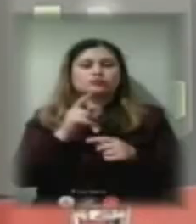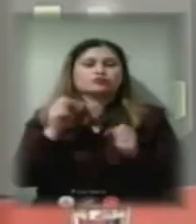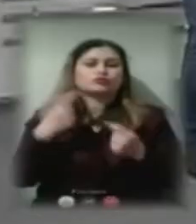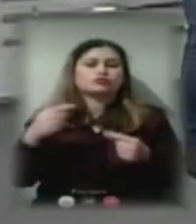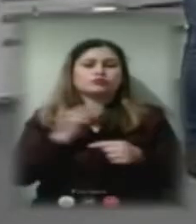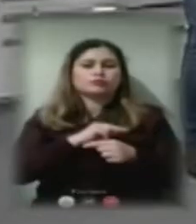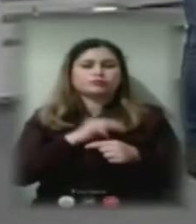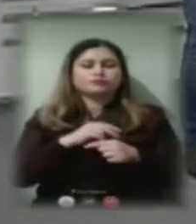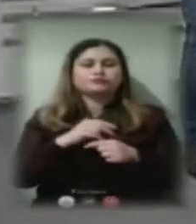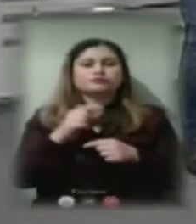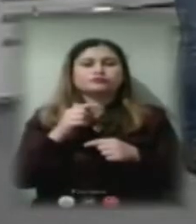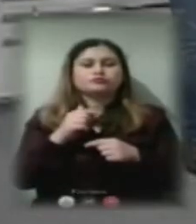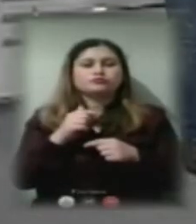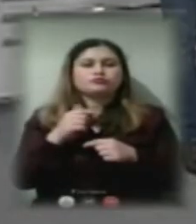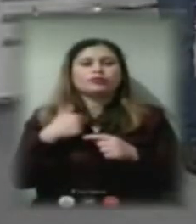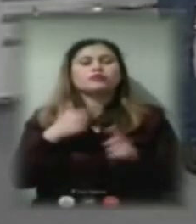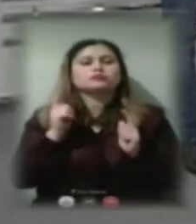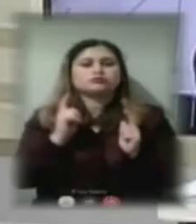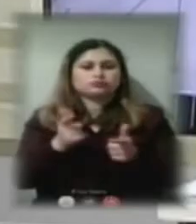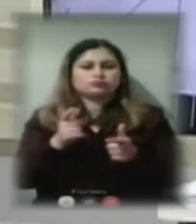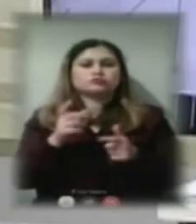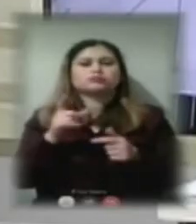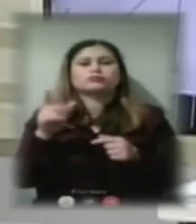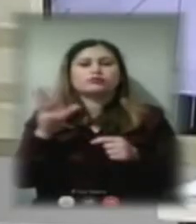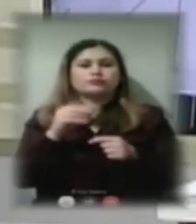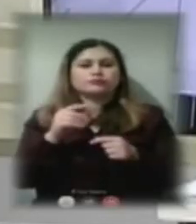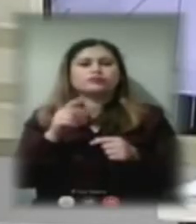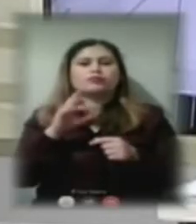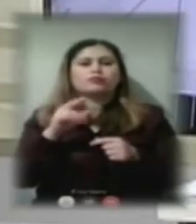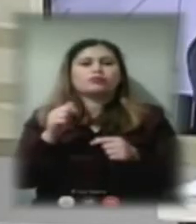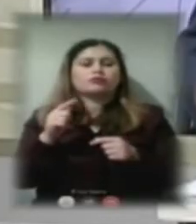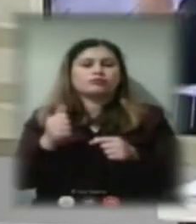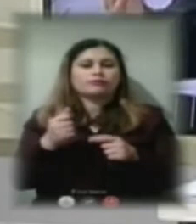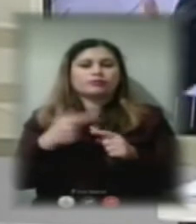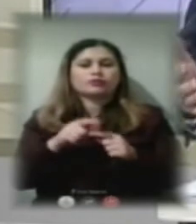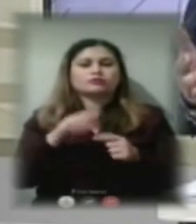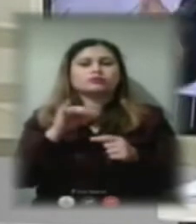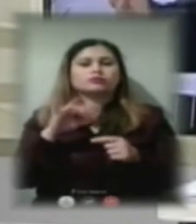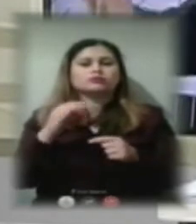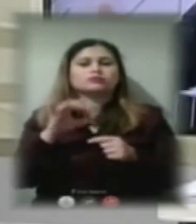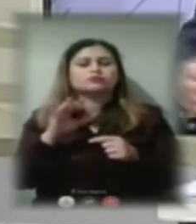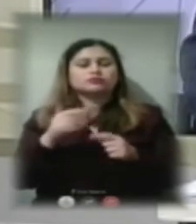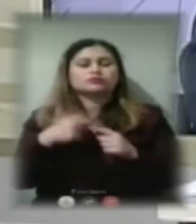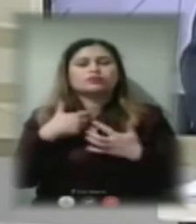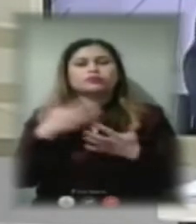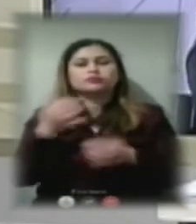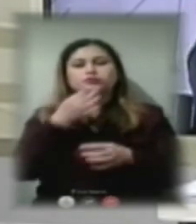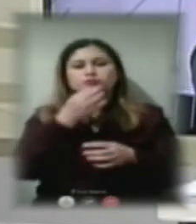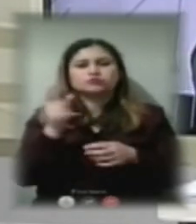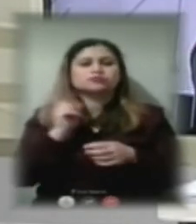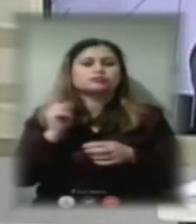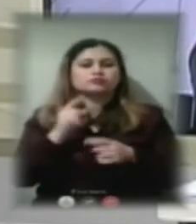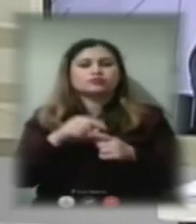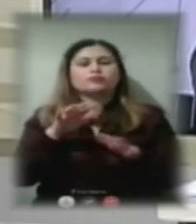Володимировичу. Я погоджуюсь із одним і з другим колеги стосовно титульних списків. Я вам більше скажу, а мешканці,